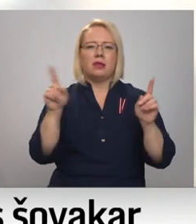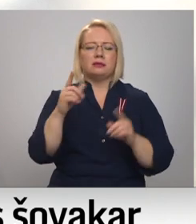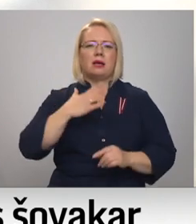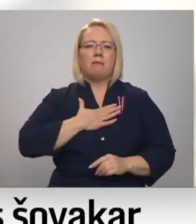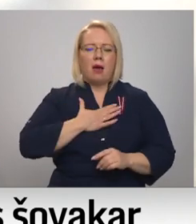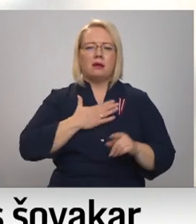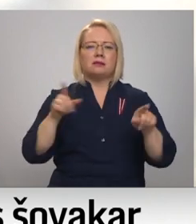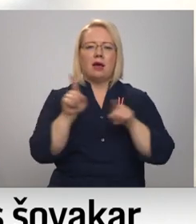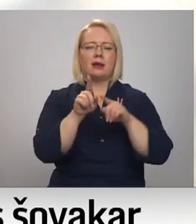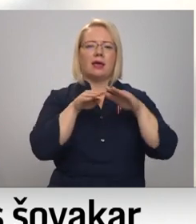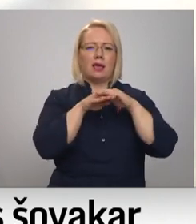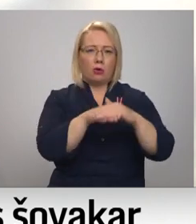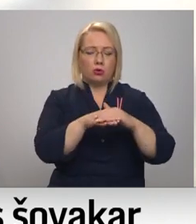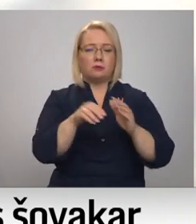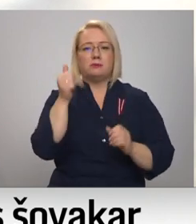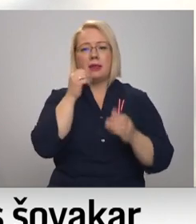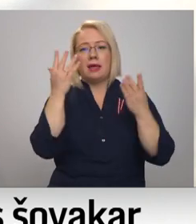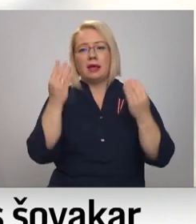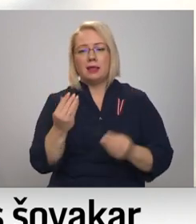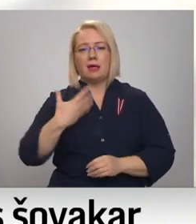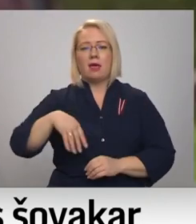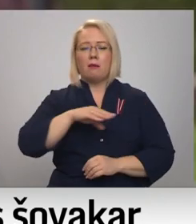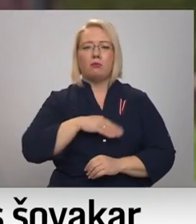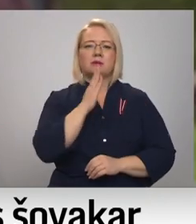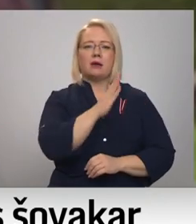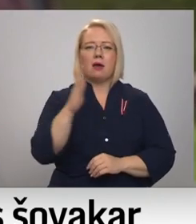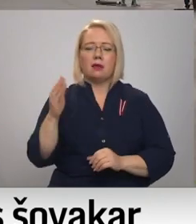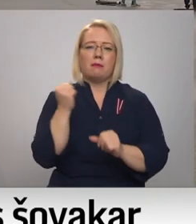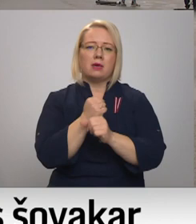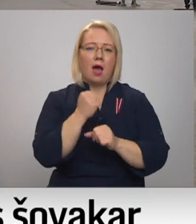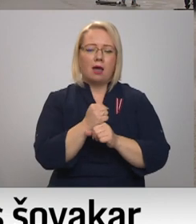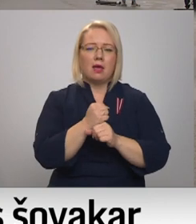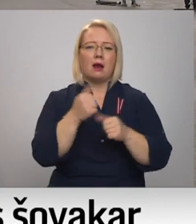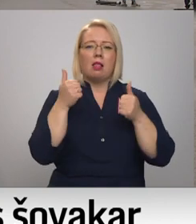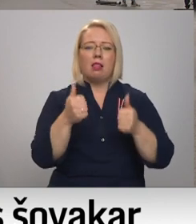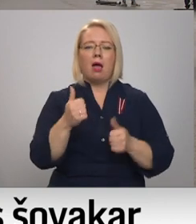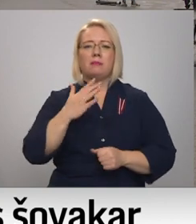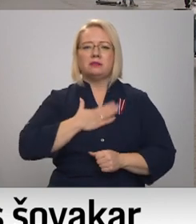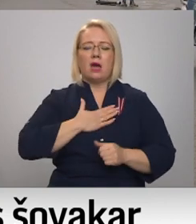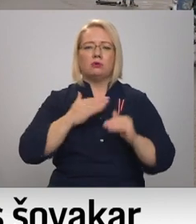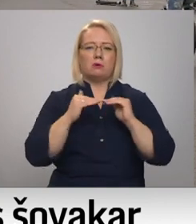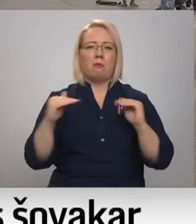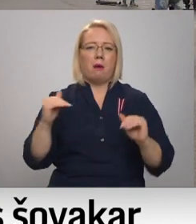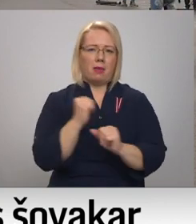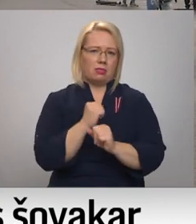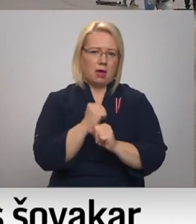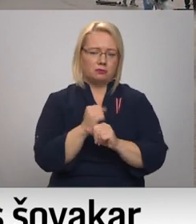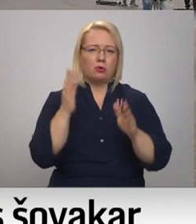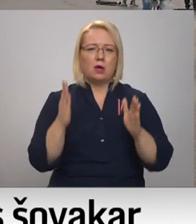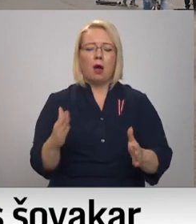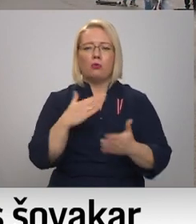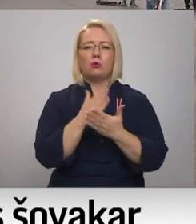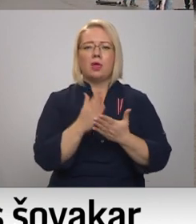arī ieguldījums, bet no ikdienā es domāju, mums katram vienkārši ir jādara labi savus pamatdarbs un jābūt daļai no